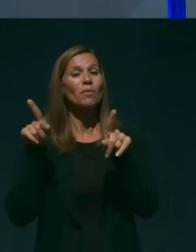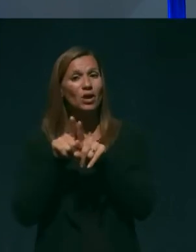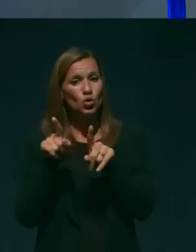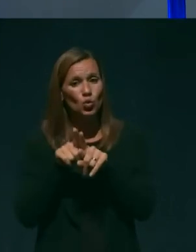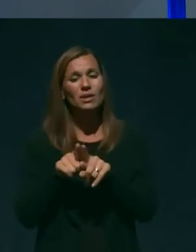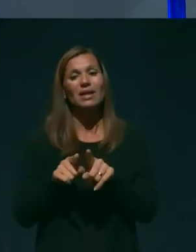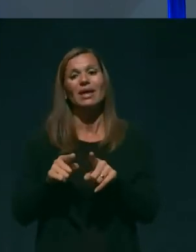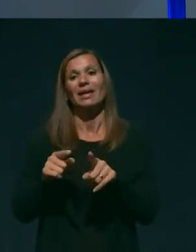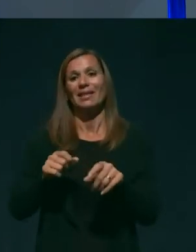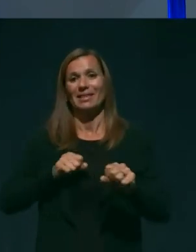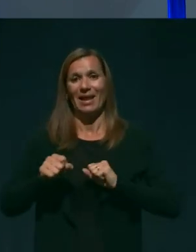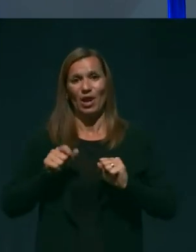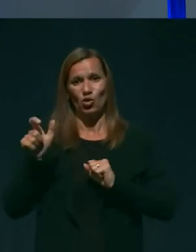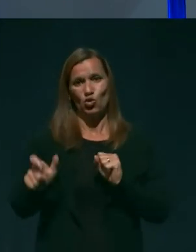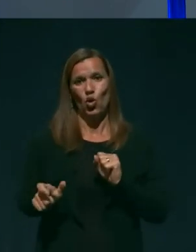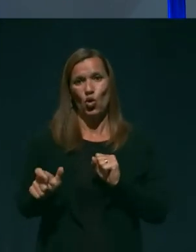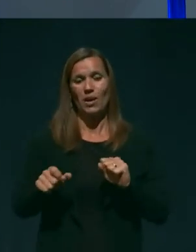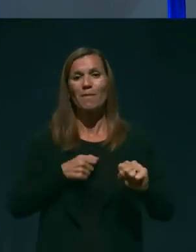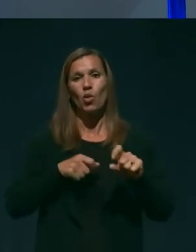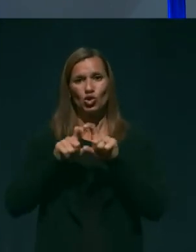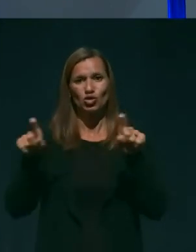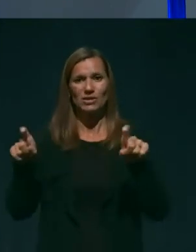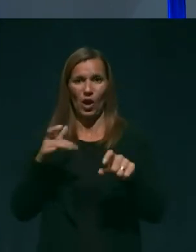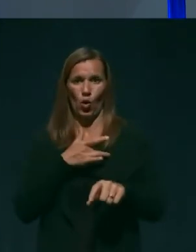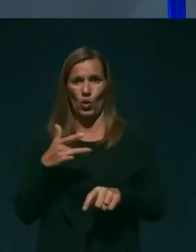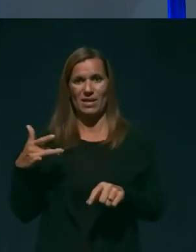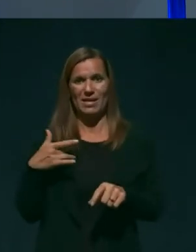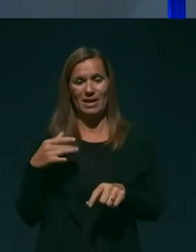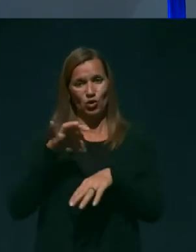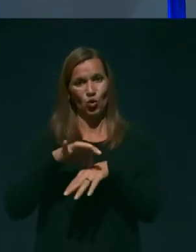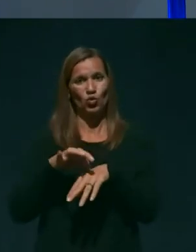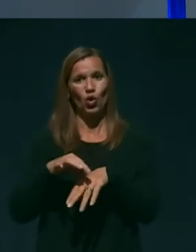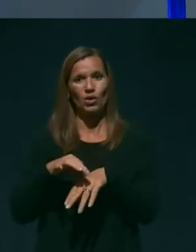gulnik, doktor Aleš Rozman.